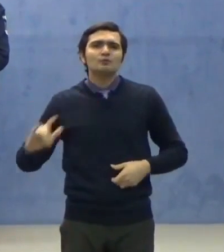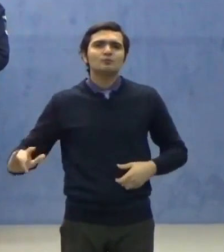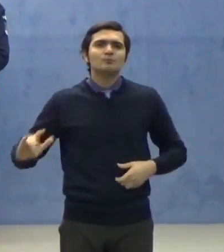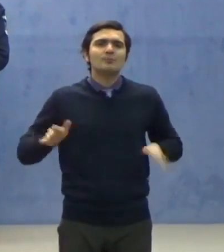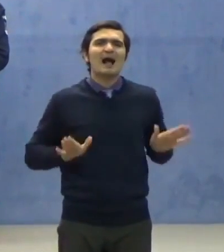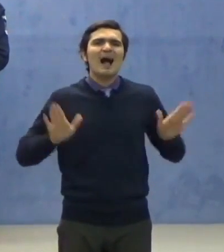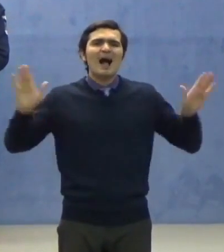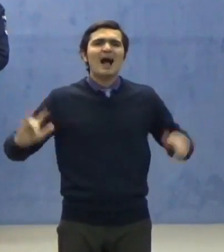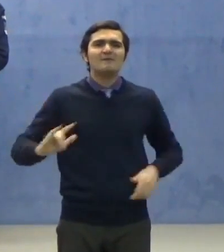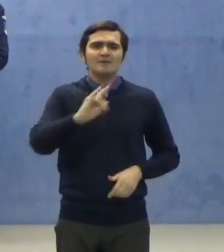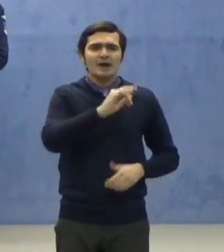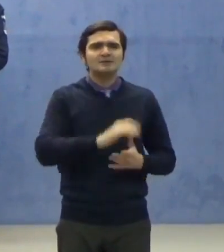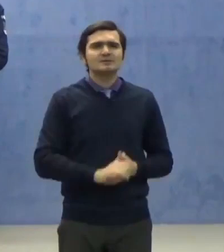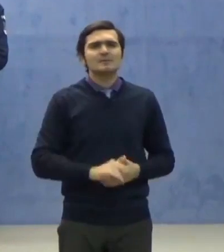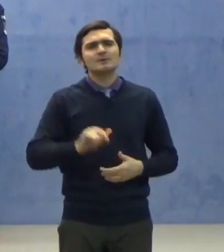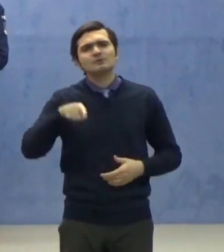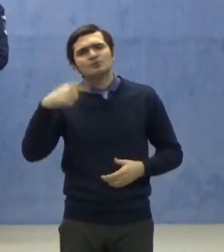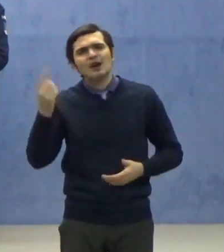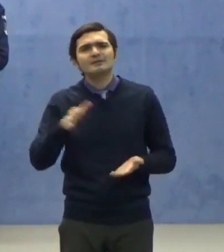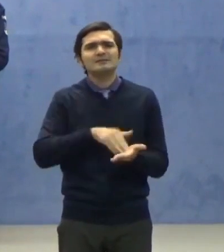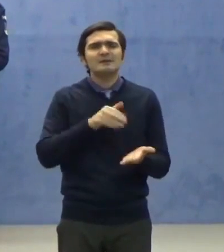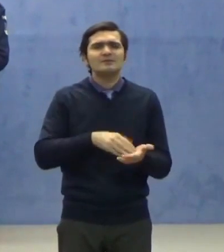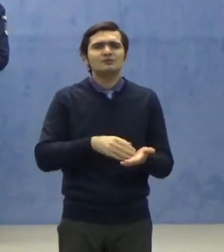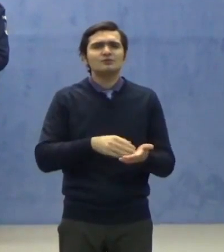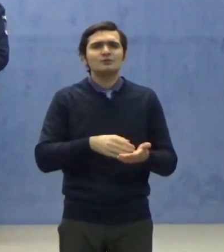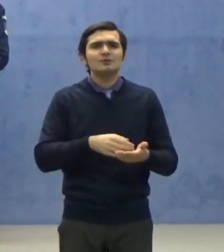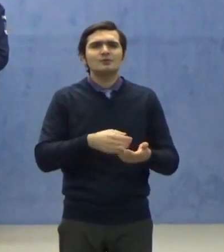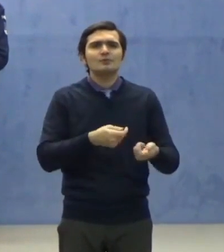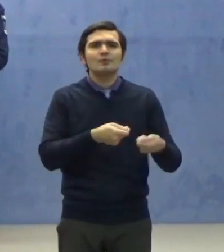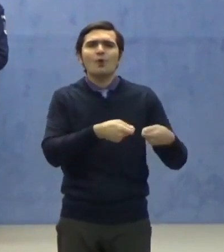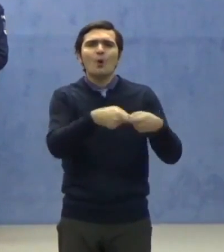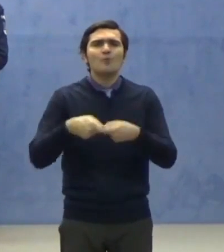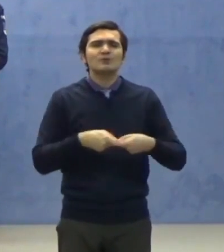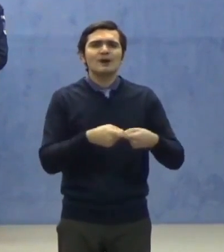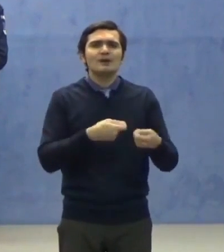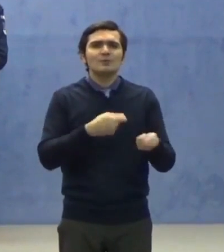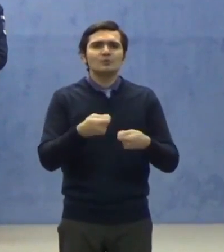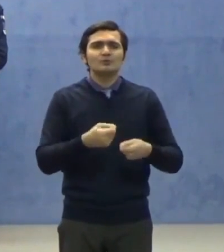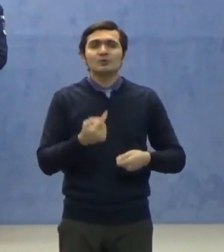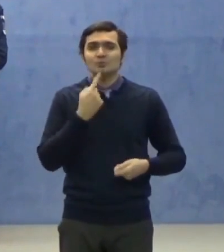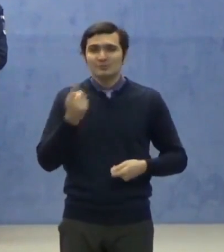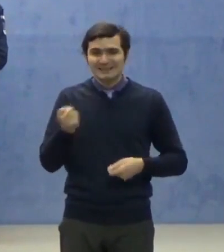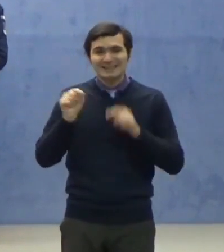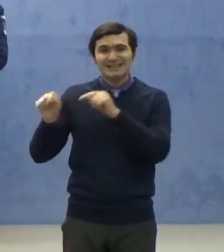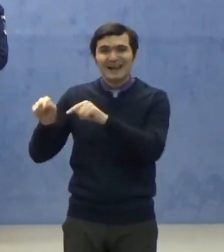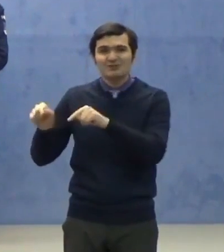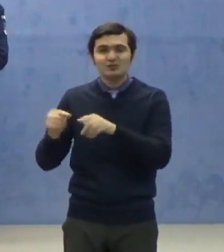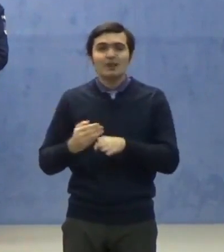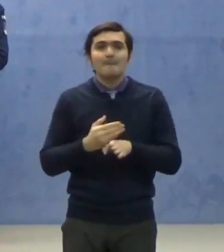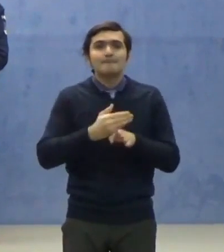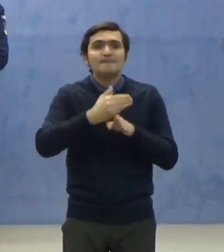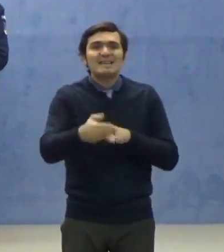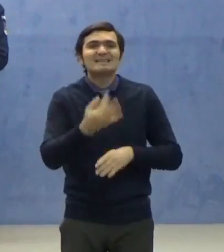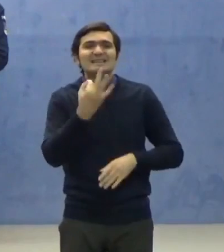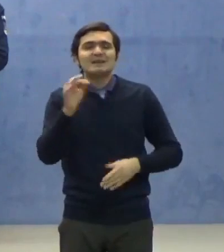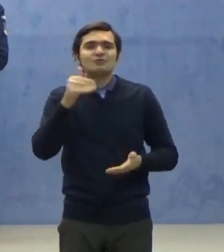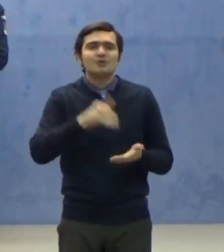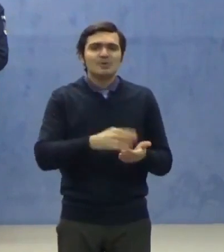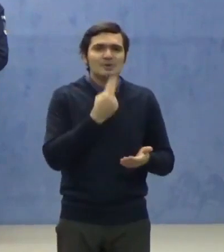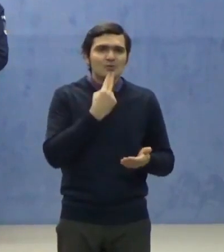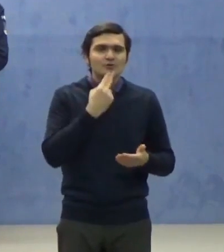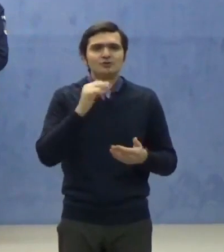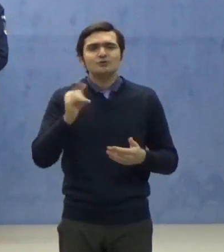serviciilor publice comunitare. Menționez că, dintre aceștia, peste 10.000 de polițiști și peste 7.000 de jandarmi